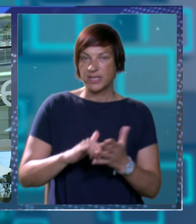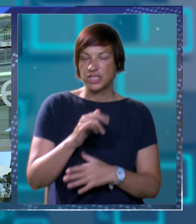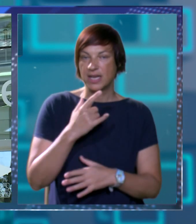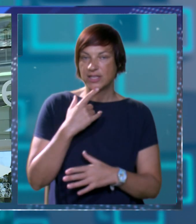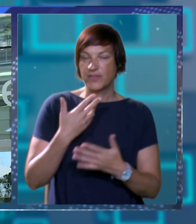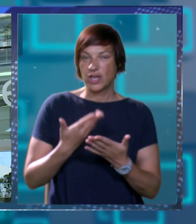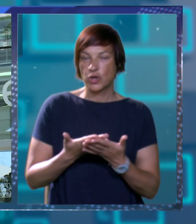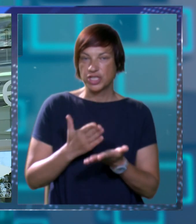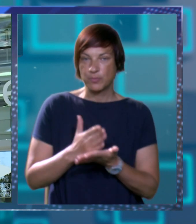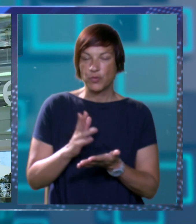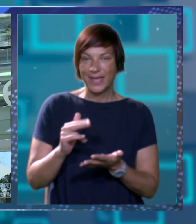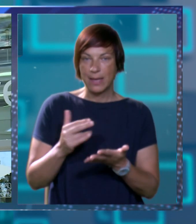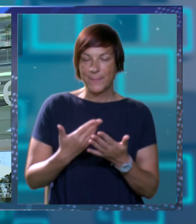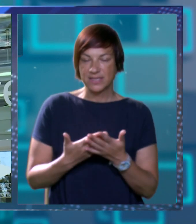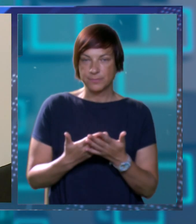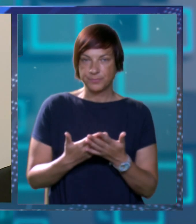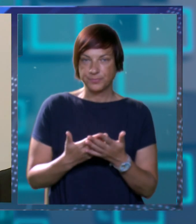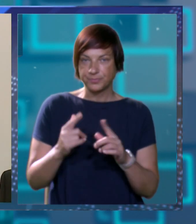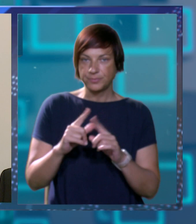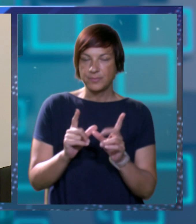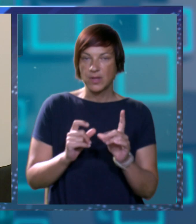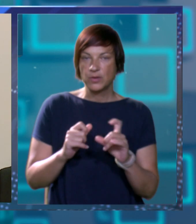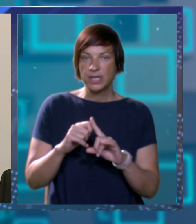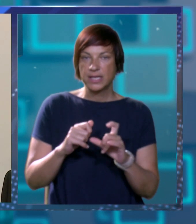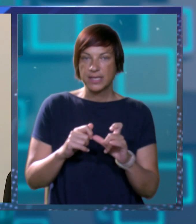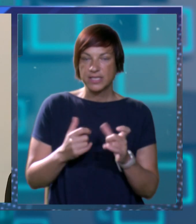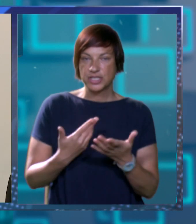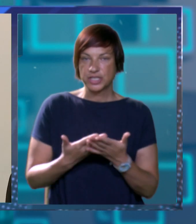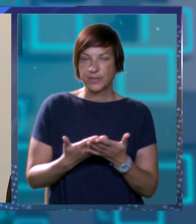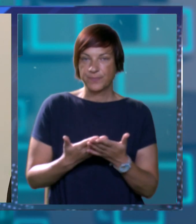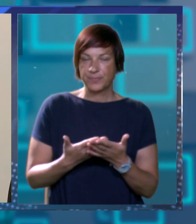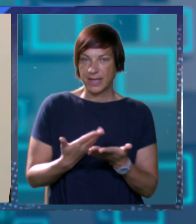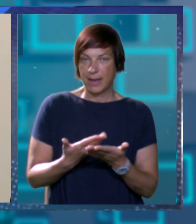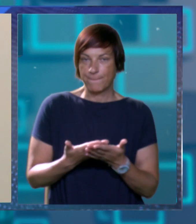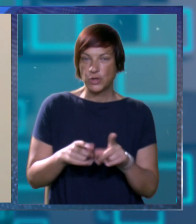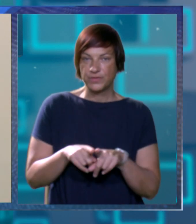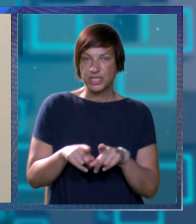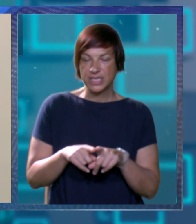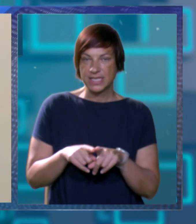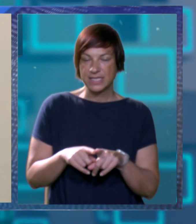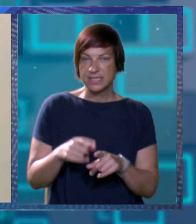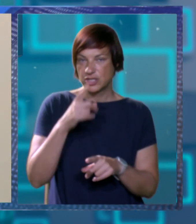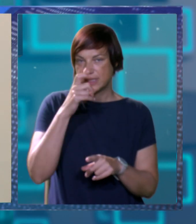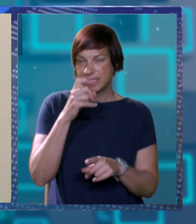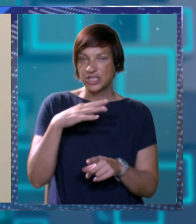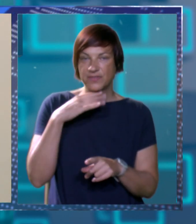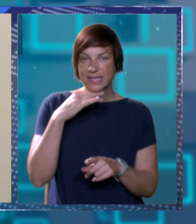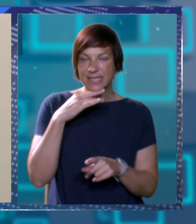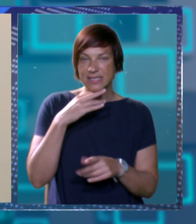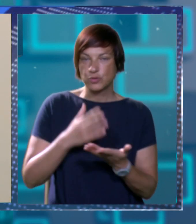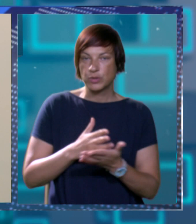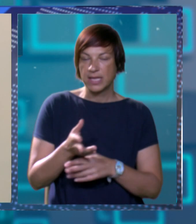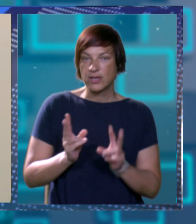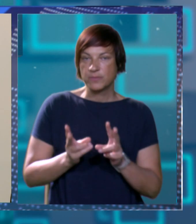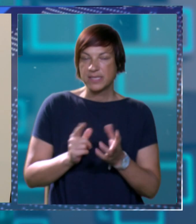letove koje ćemo s njima naravno uvijek i imati. Turkish Airlines je potrđen također za četvrtak i subotu